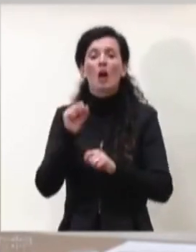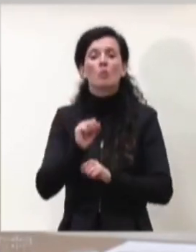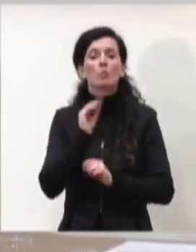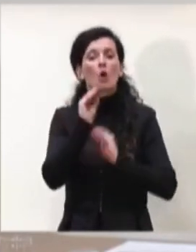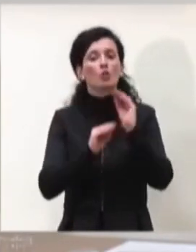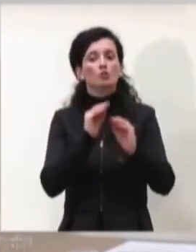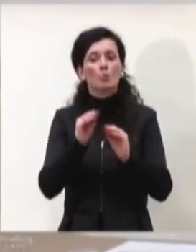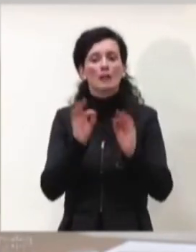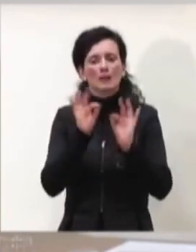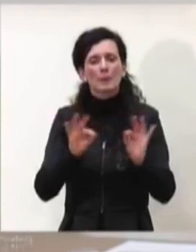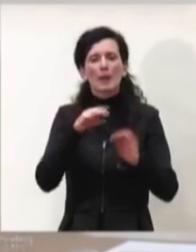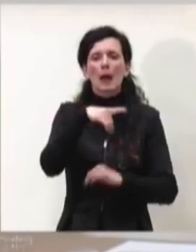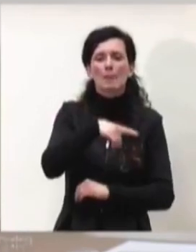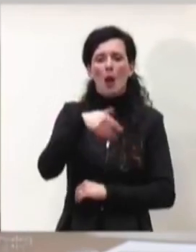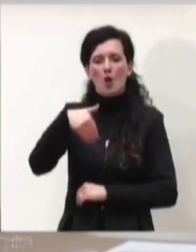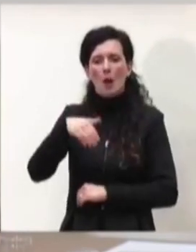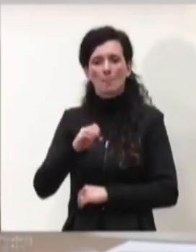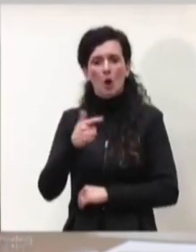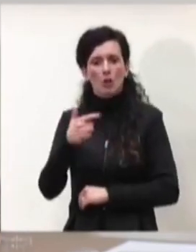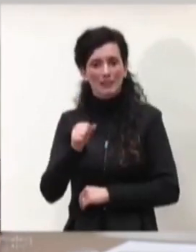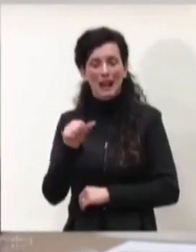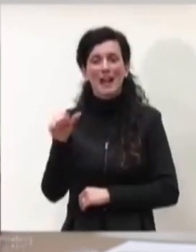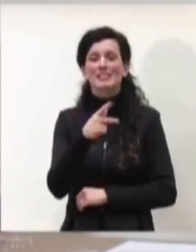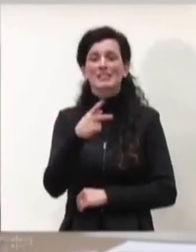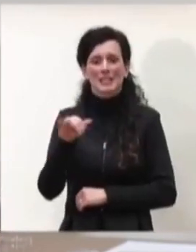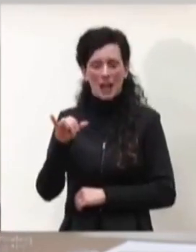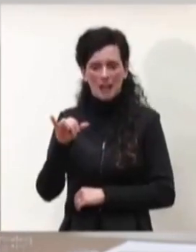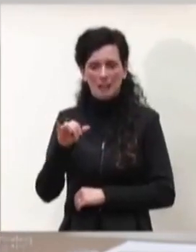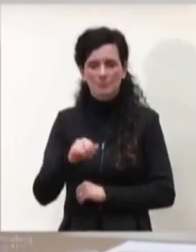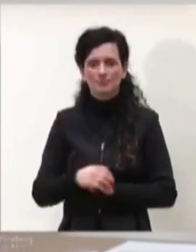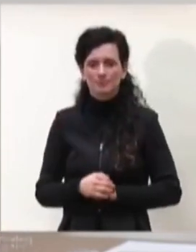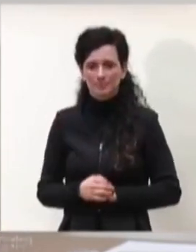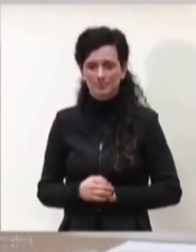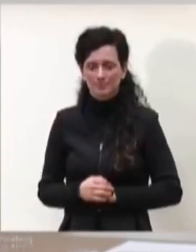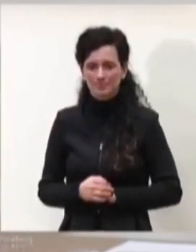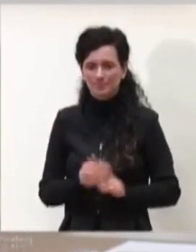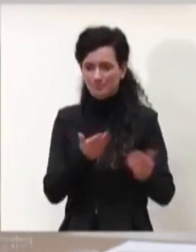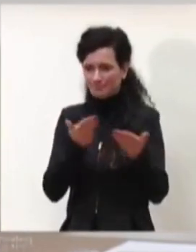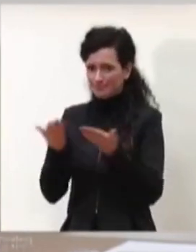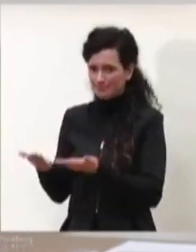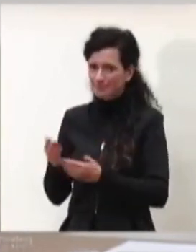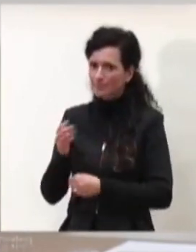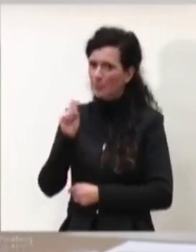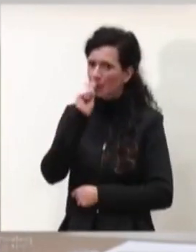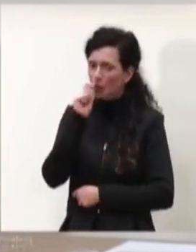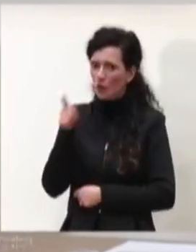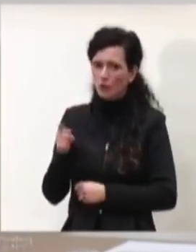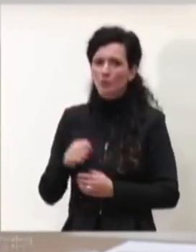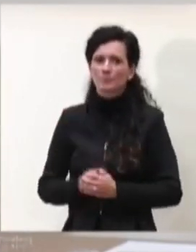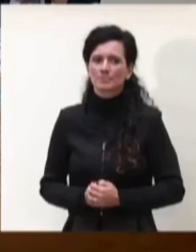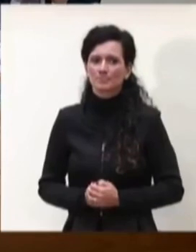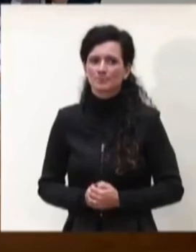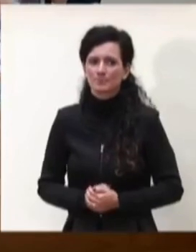domanda Paola Motta di Sky, si può accomodare il microfono qui alla mia destra.